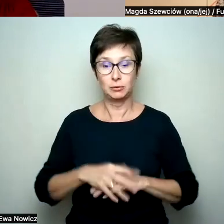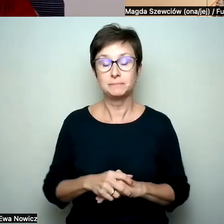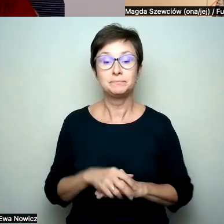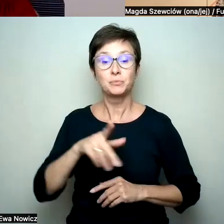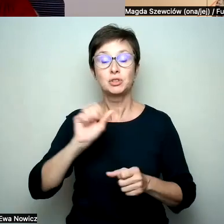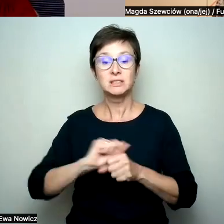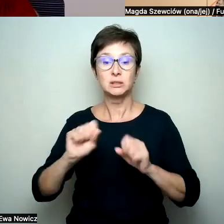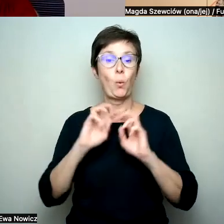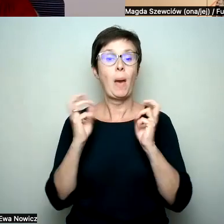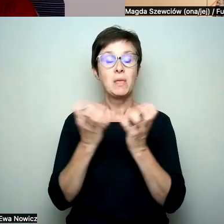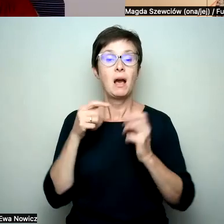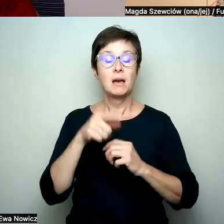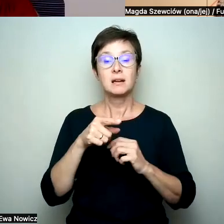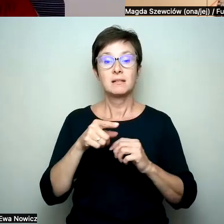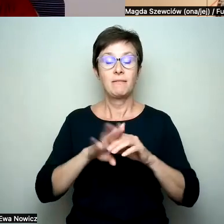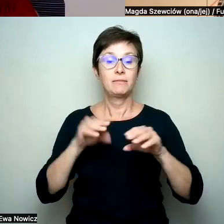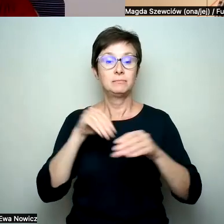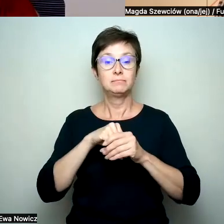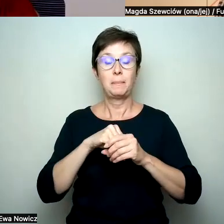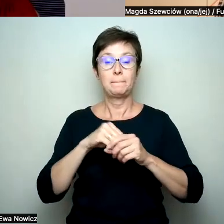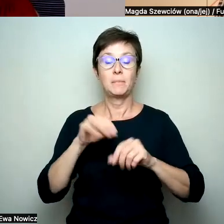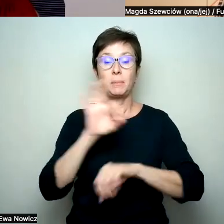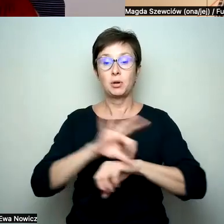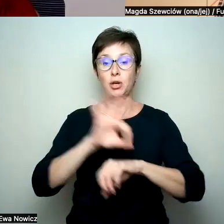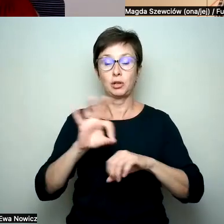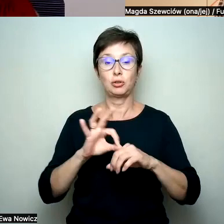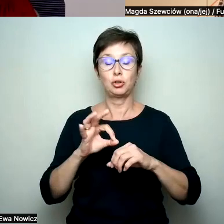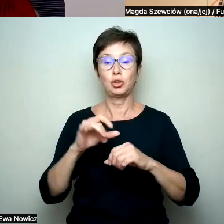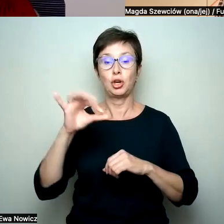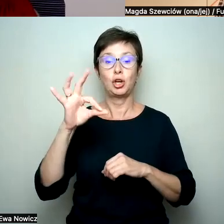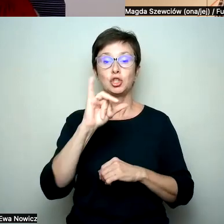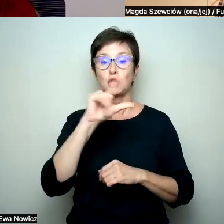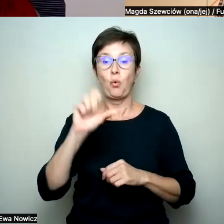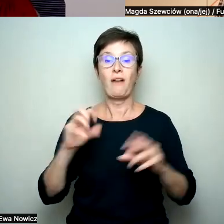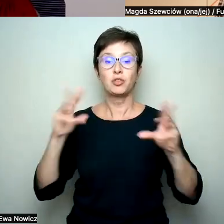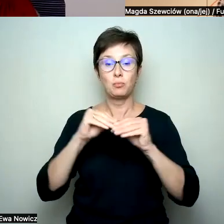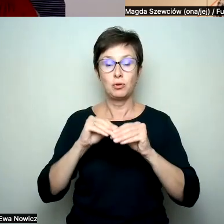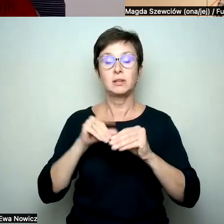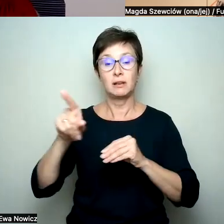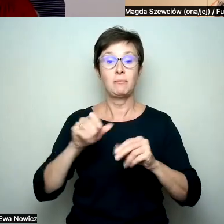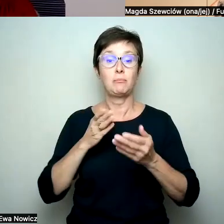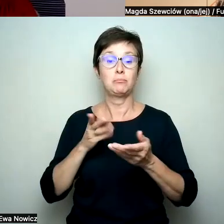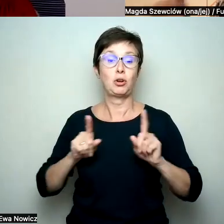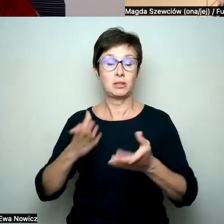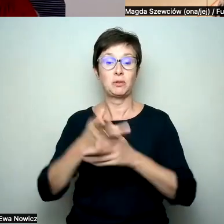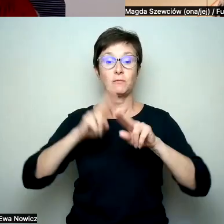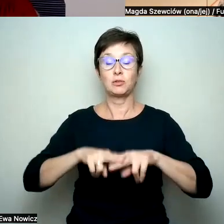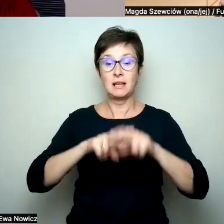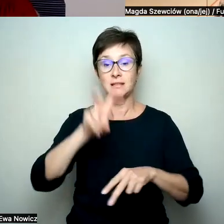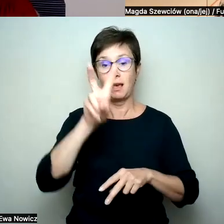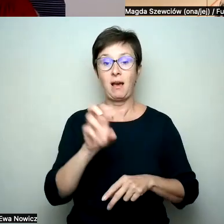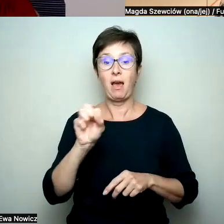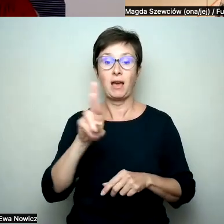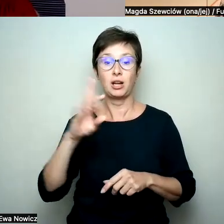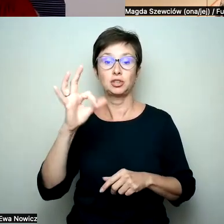webinar, który się odbywa w ramach projektu Siła Wspólnoty, który jest realizowany przez Fundację Herstory i teraz to, co bardzo jest